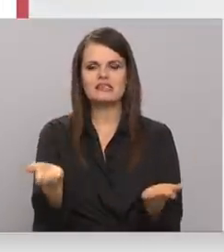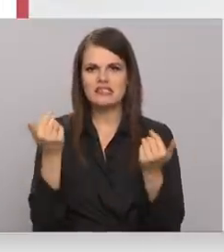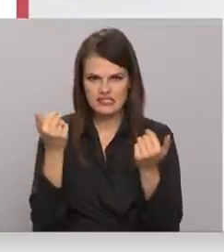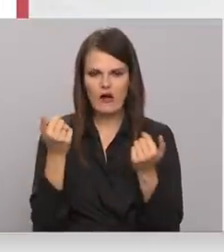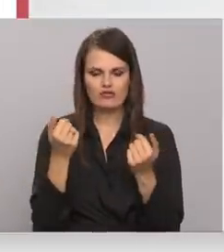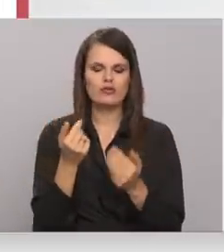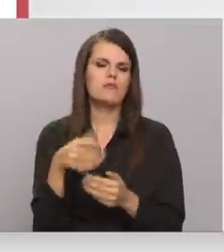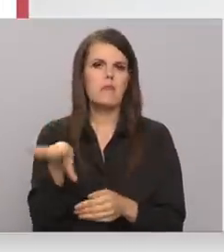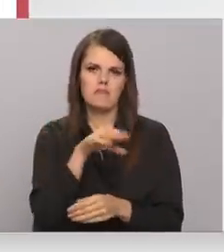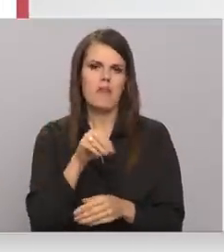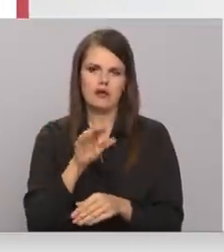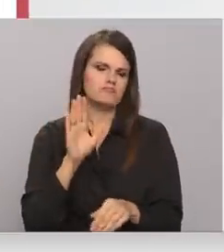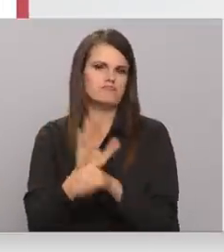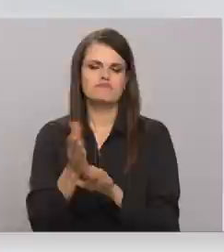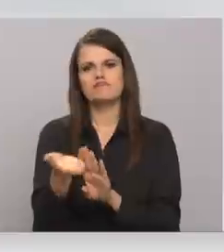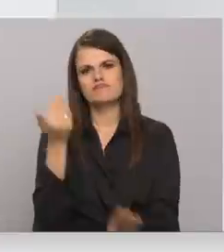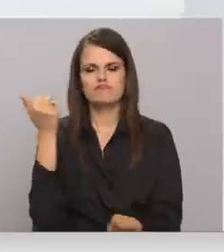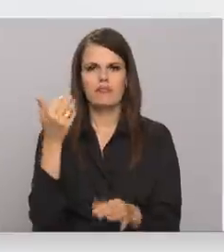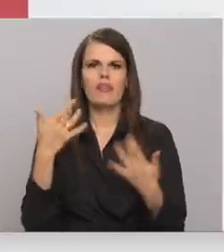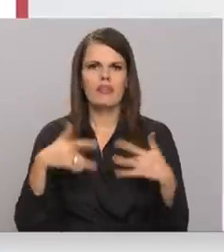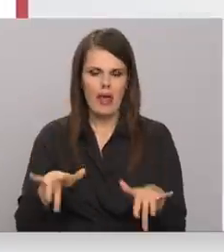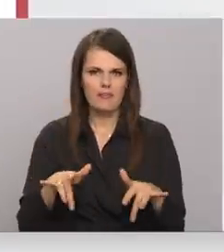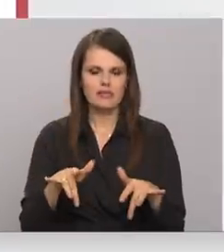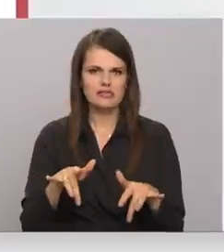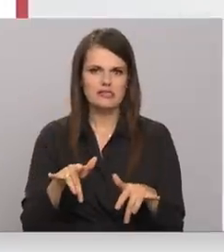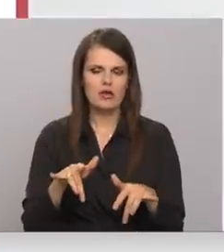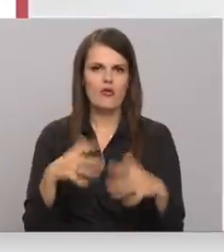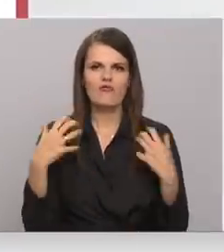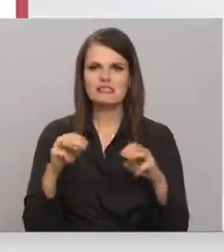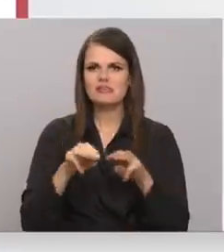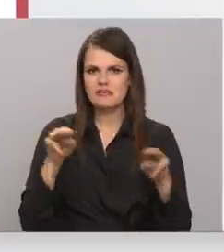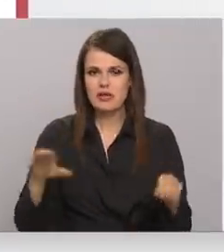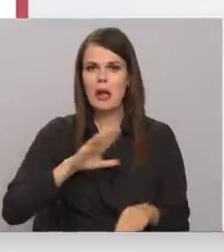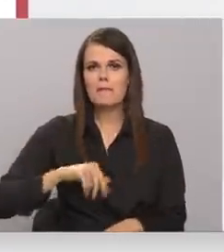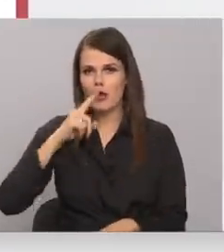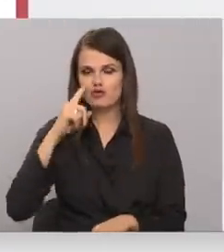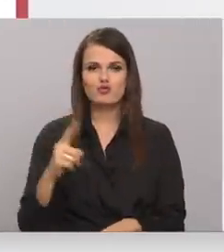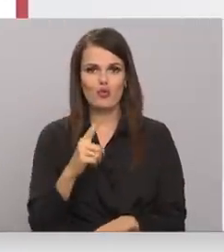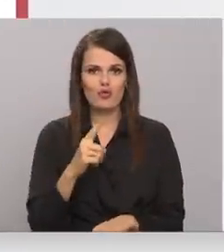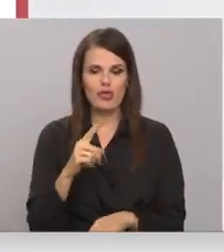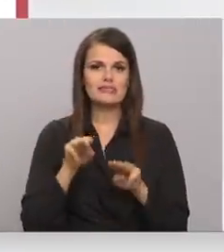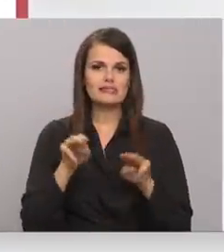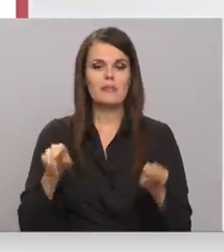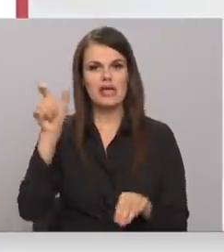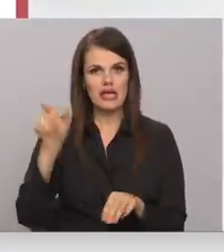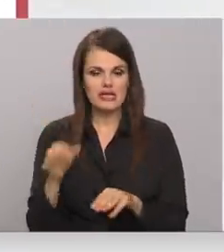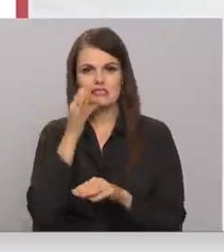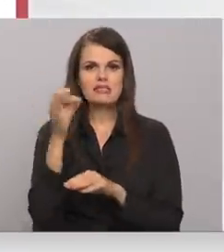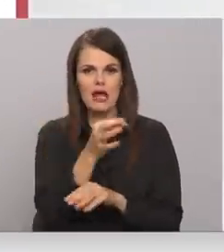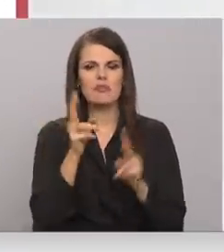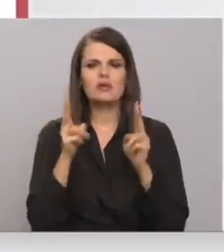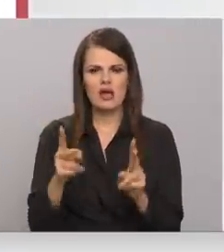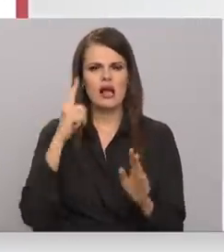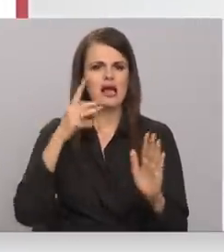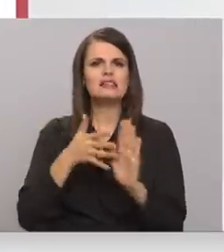Pēc stundas veselības ministras atbildēja, ka saprot neapmierinātību, ir sasauts nosaras strateģiskās padomas sēdi un aicina